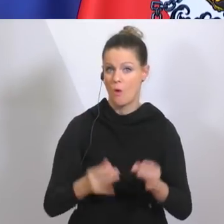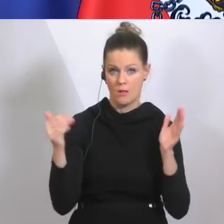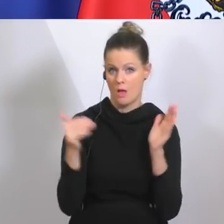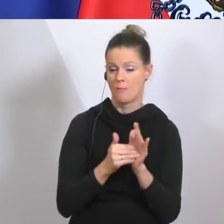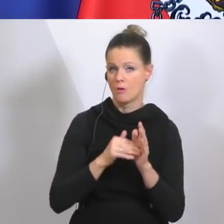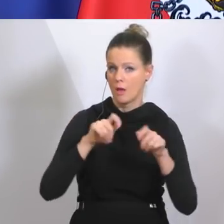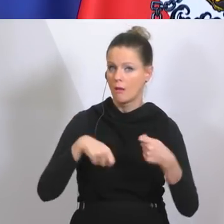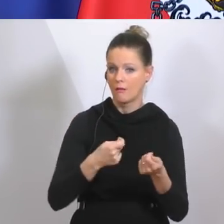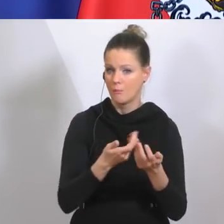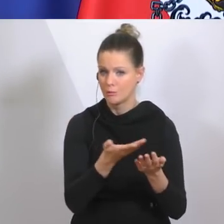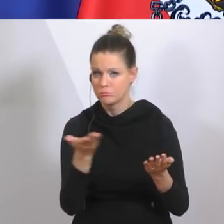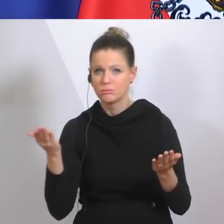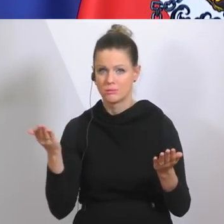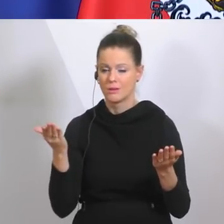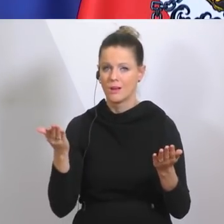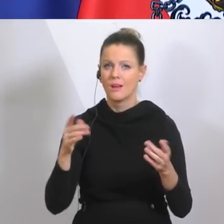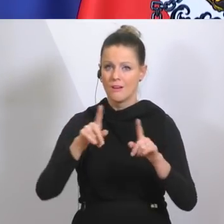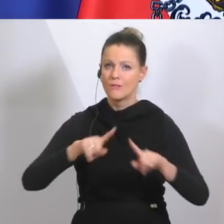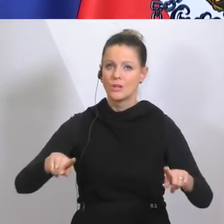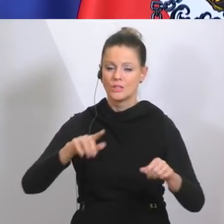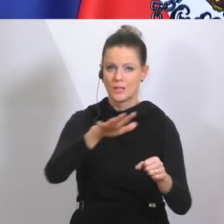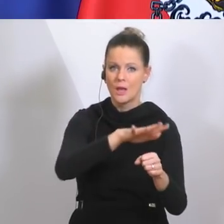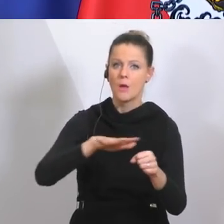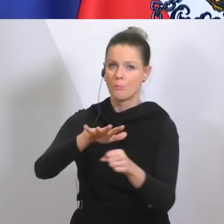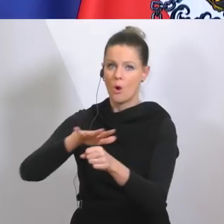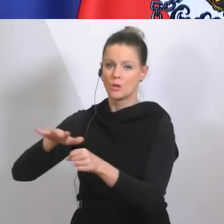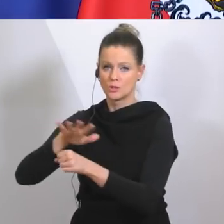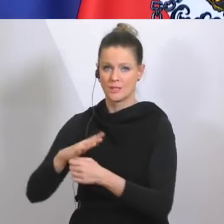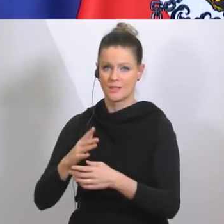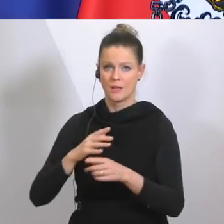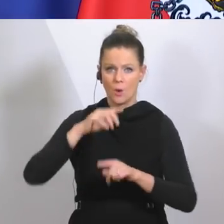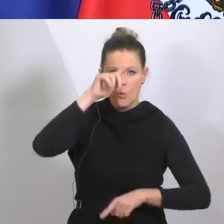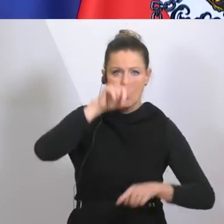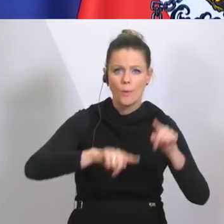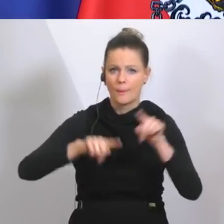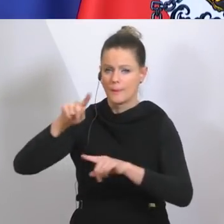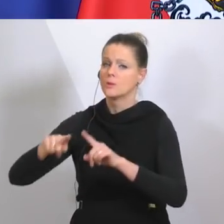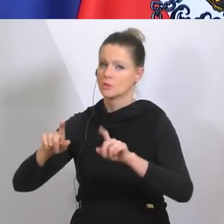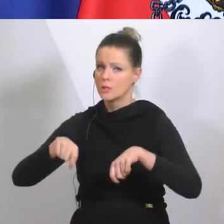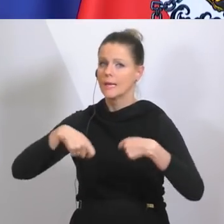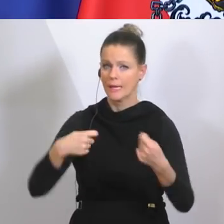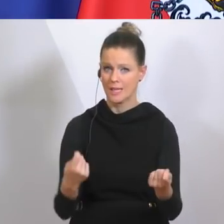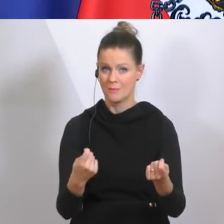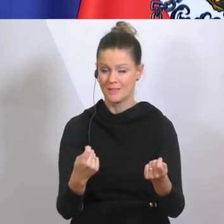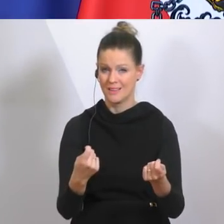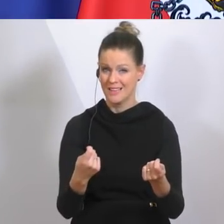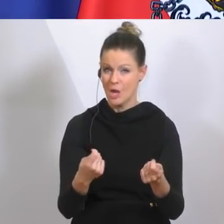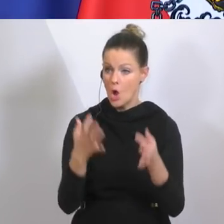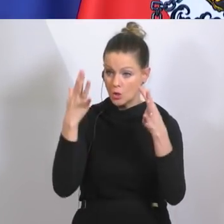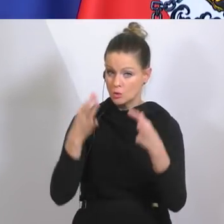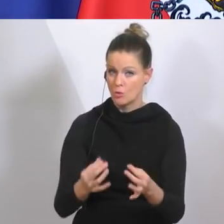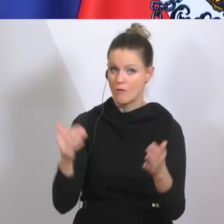Es gibt ja verschiedene branchenbedingte Unterschiede hier, aber die, die es brauchen schon